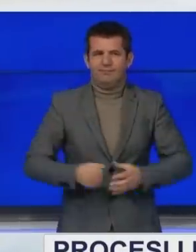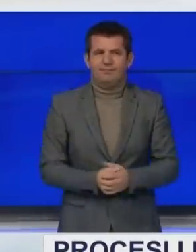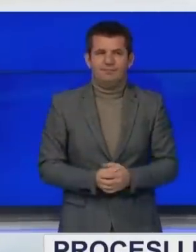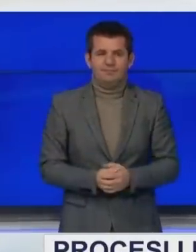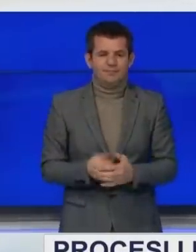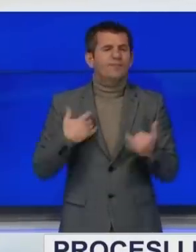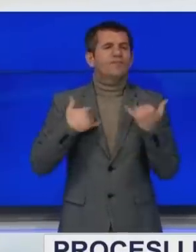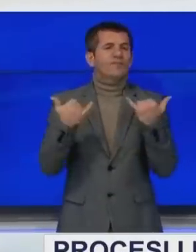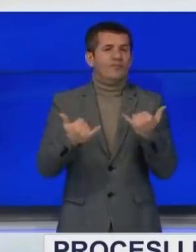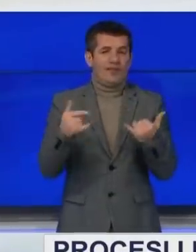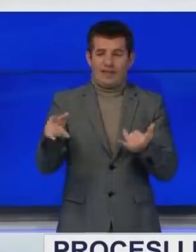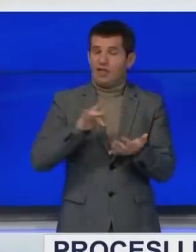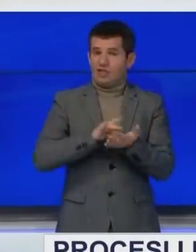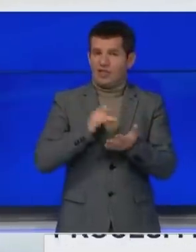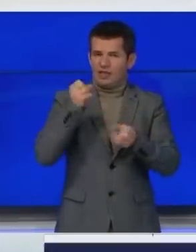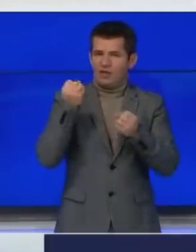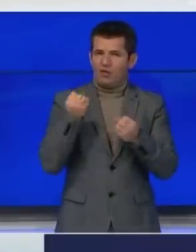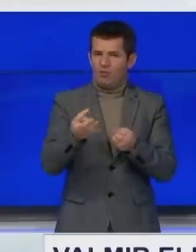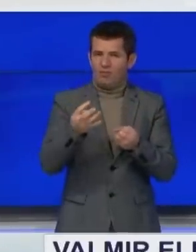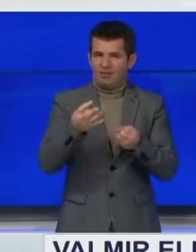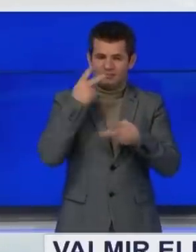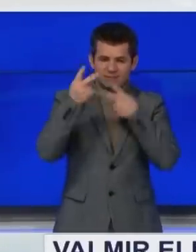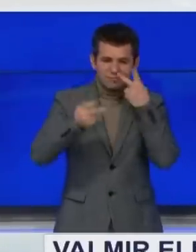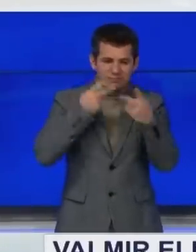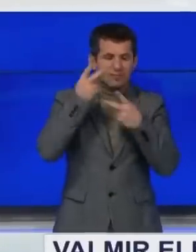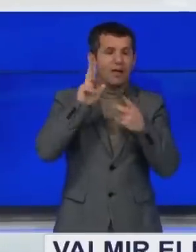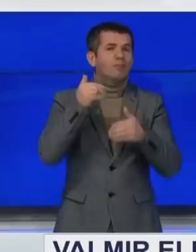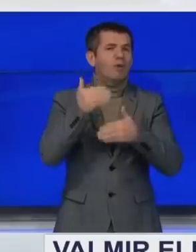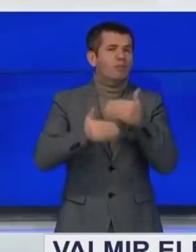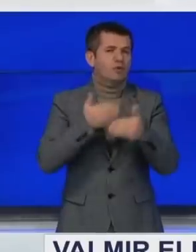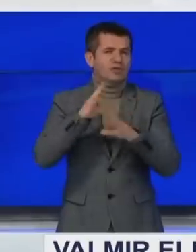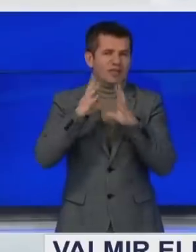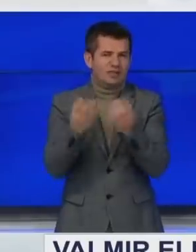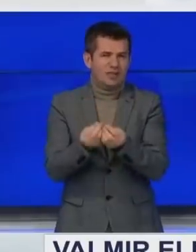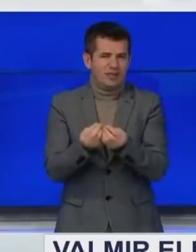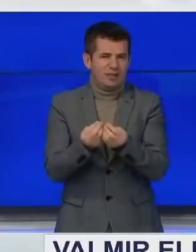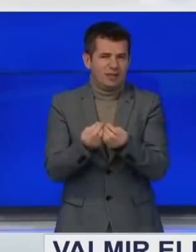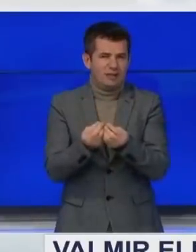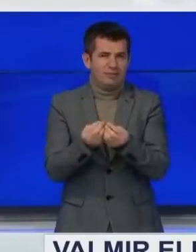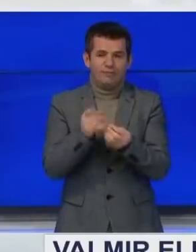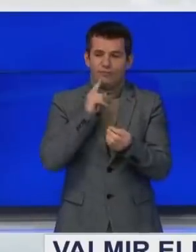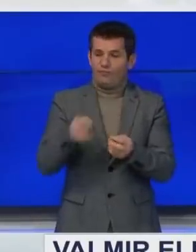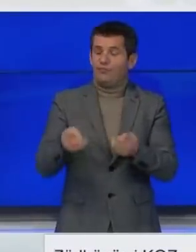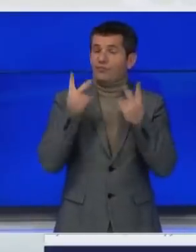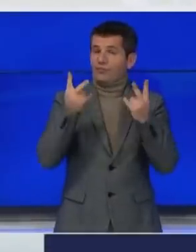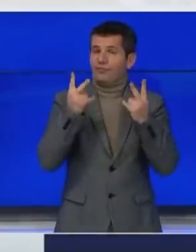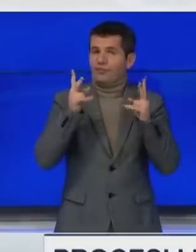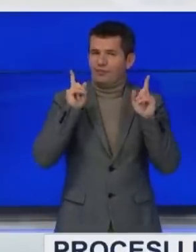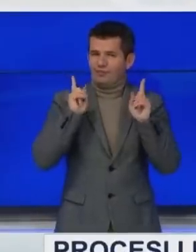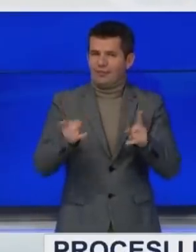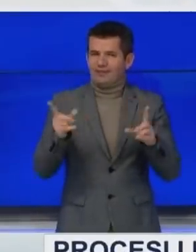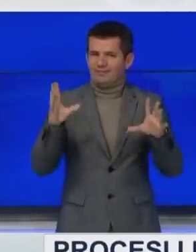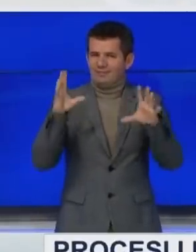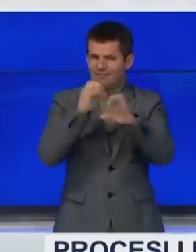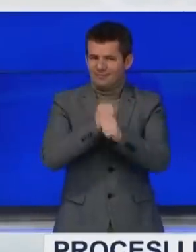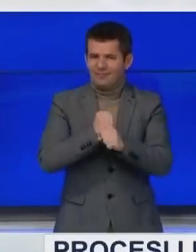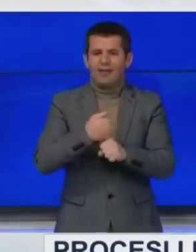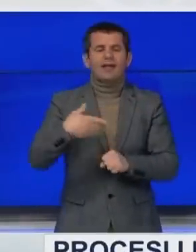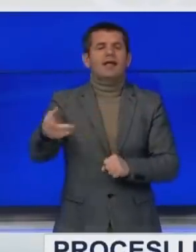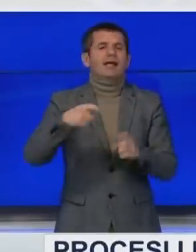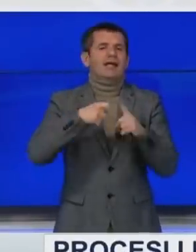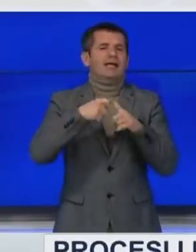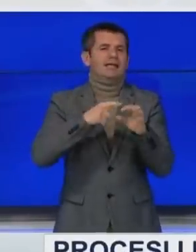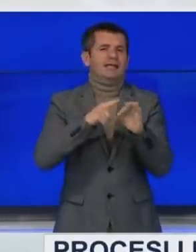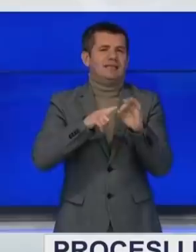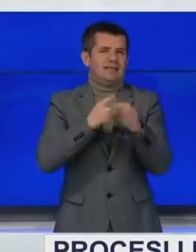Aktualisht në këtë qander, jun janë duko zhvilluar disa procese të cilat janë të domozdoshme për të kryur në mnju që këqë zëja të